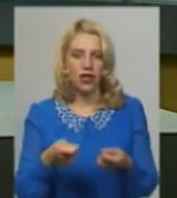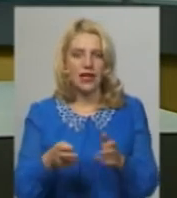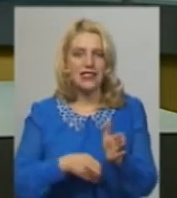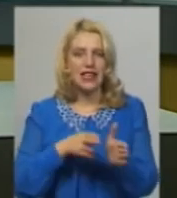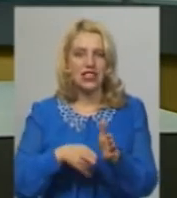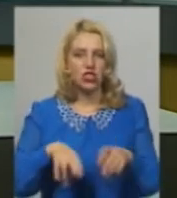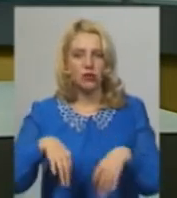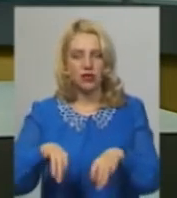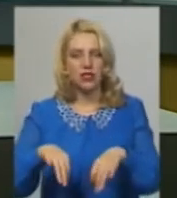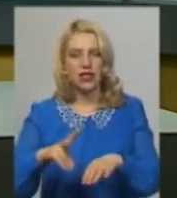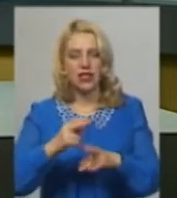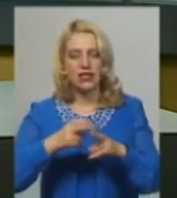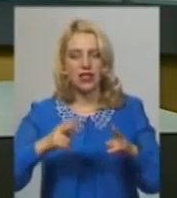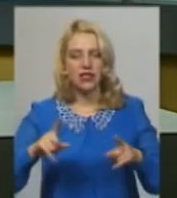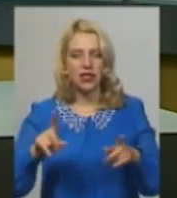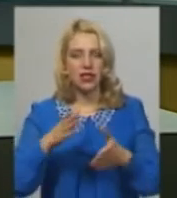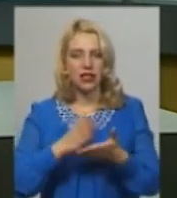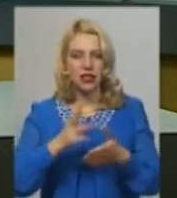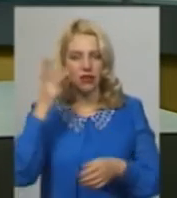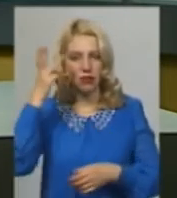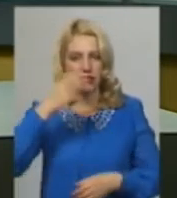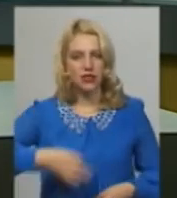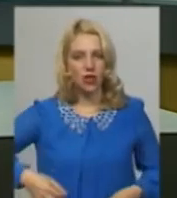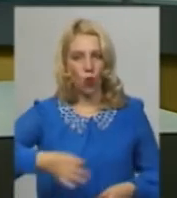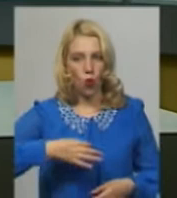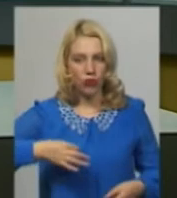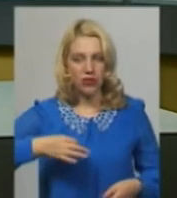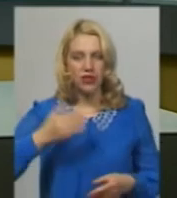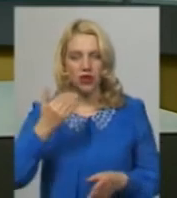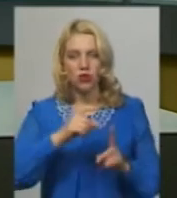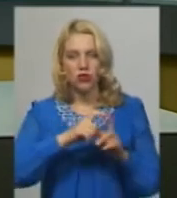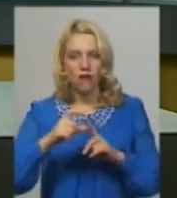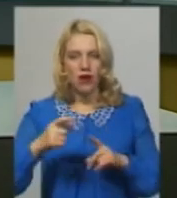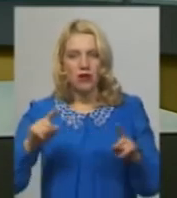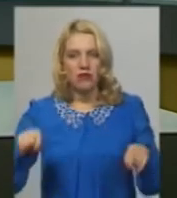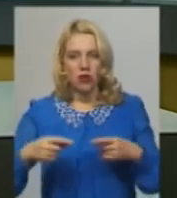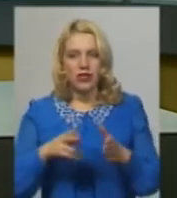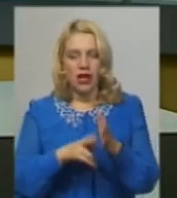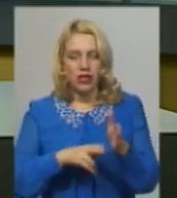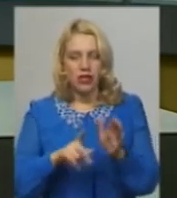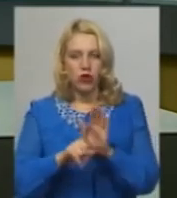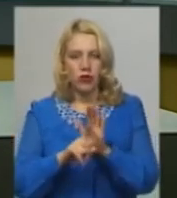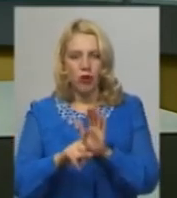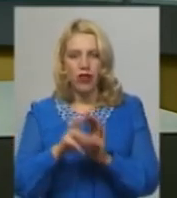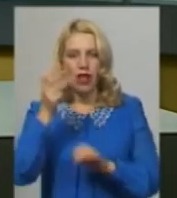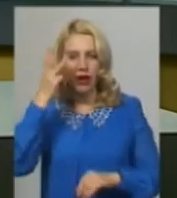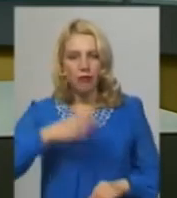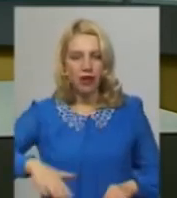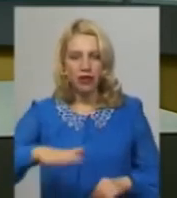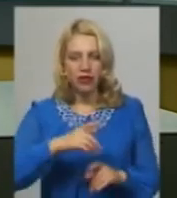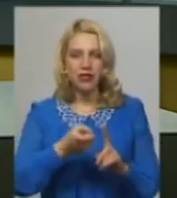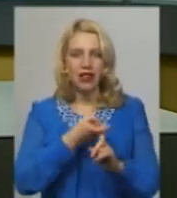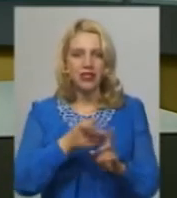транспортом на станціях, що знаходяться у Хмельницькій області. За його словами, відновлення залізничного сполучення на Хмельниччині